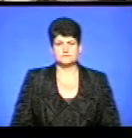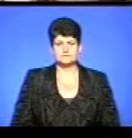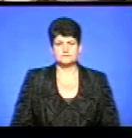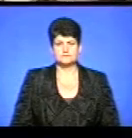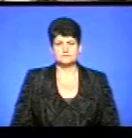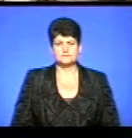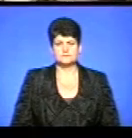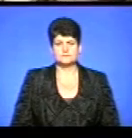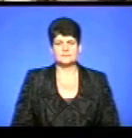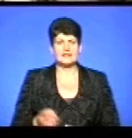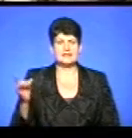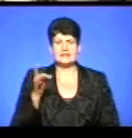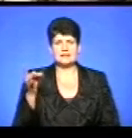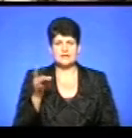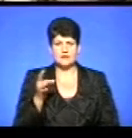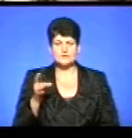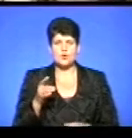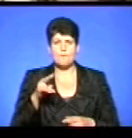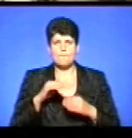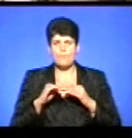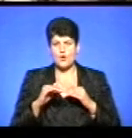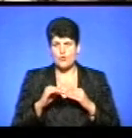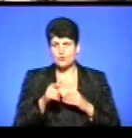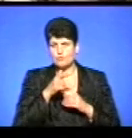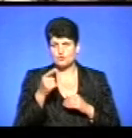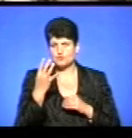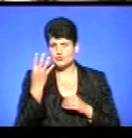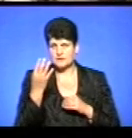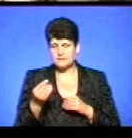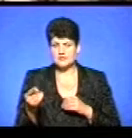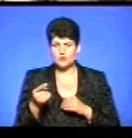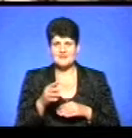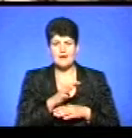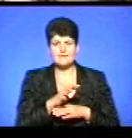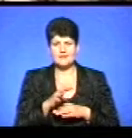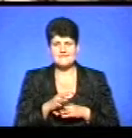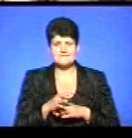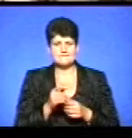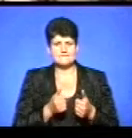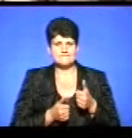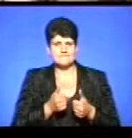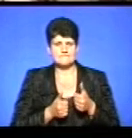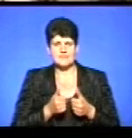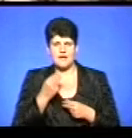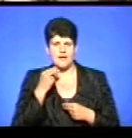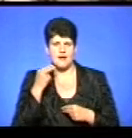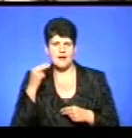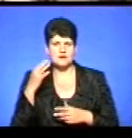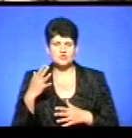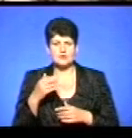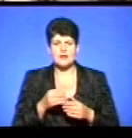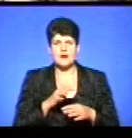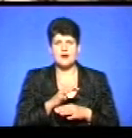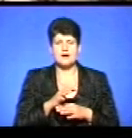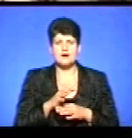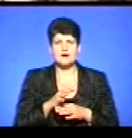На Рівненському полігоні протягом 4 днів тернопільські артилеристи виборювали звання кращих на артилерійську